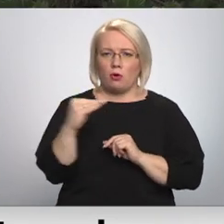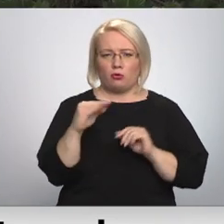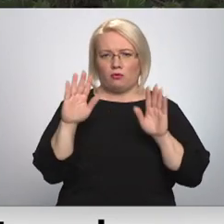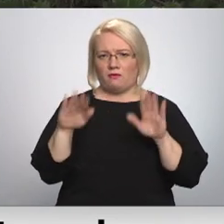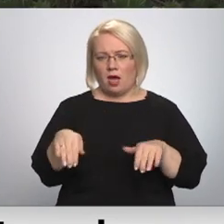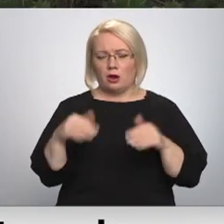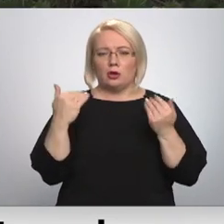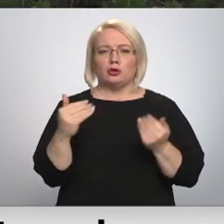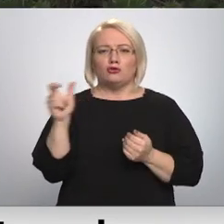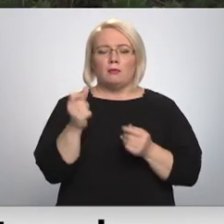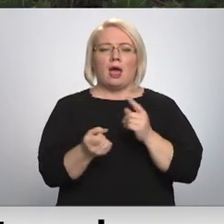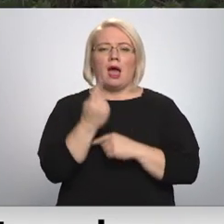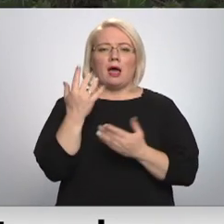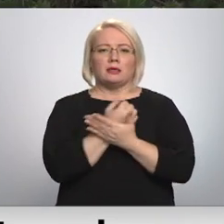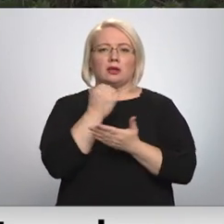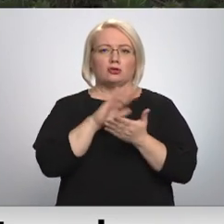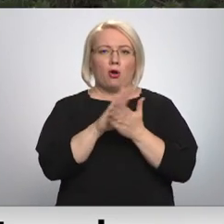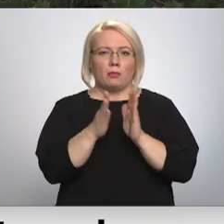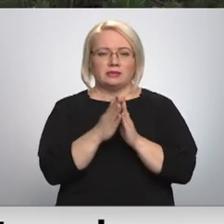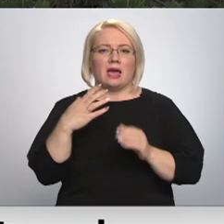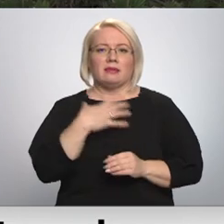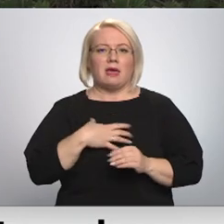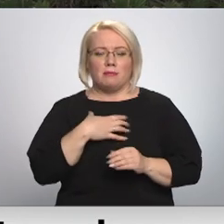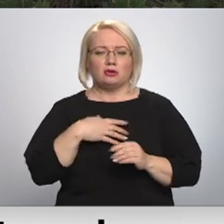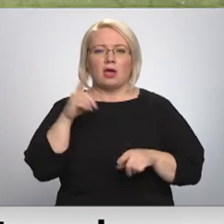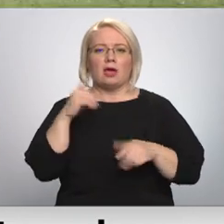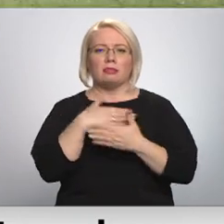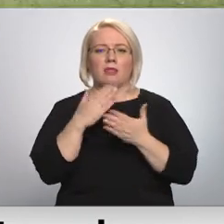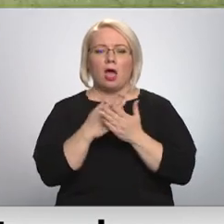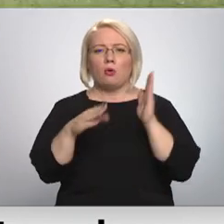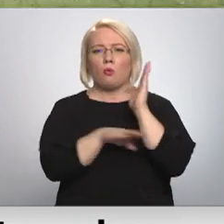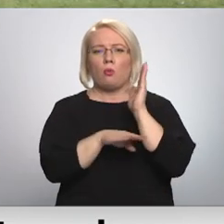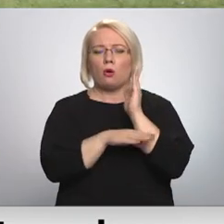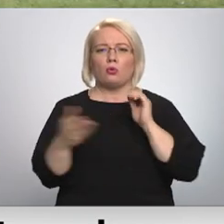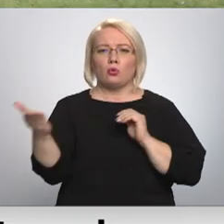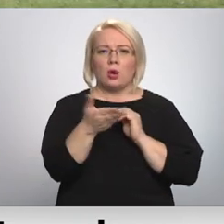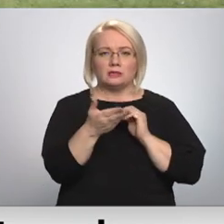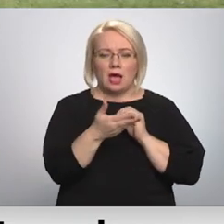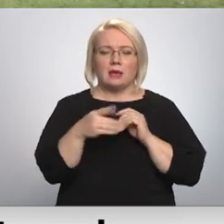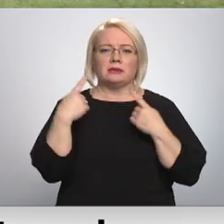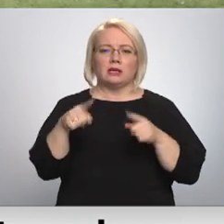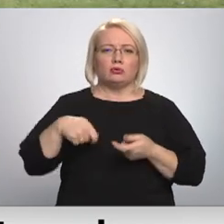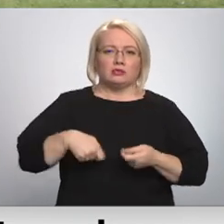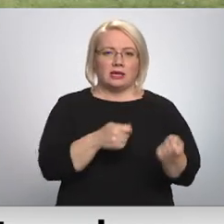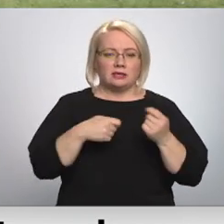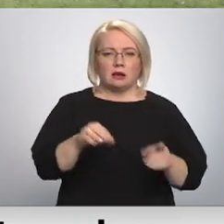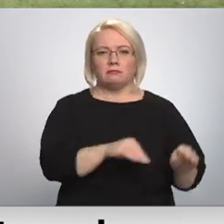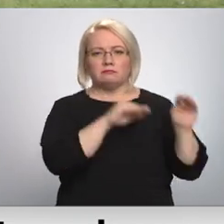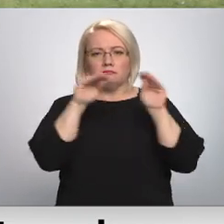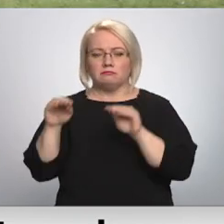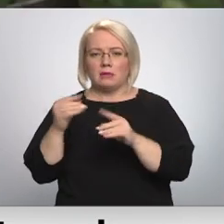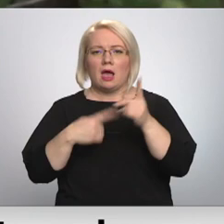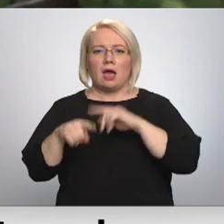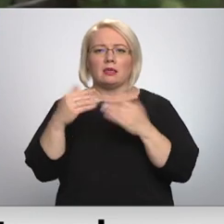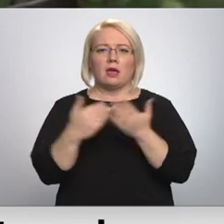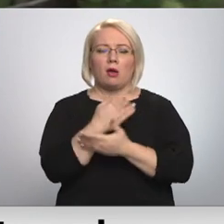Šobrīd ir rast kompromiss, ka, ja būs nepieciešams, daļu koku varēs nozāģēt, citus izrakt un pārvietot vainu teritorijā apjauno